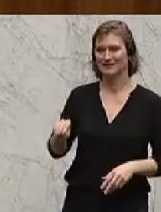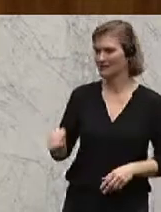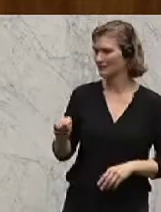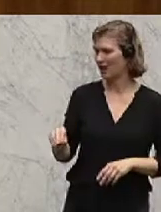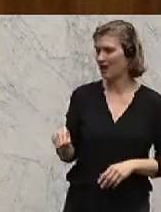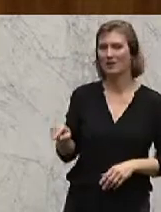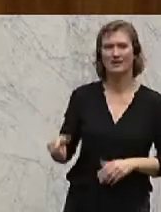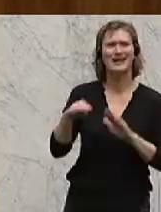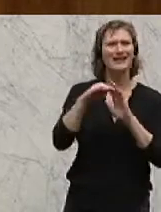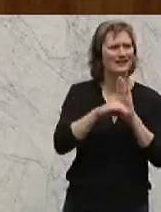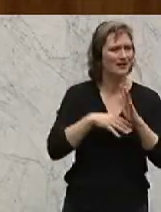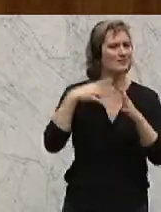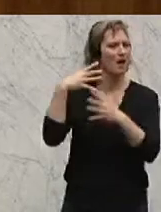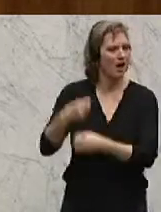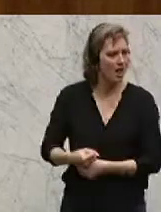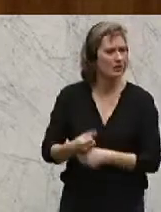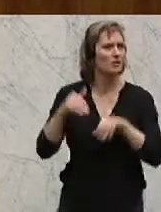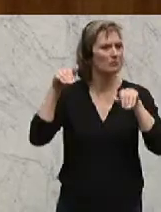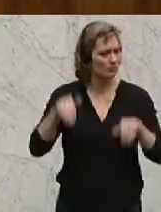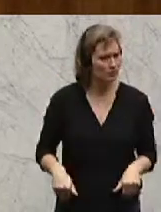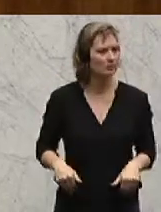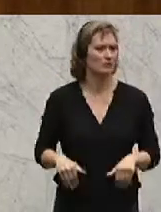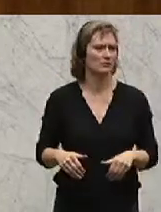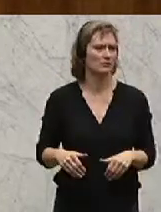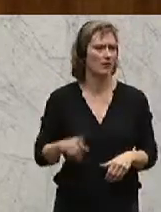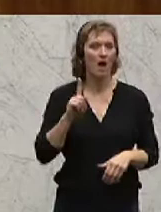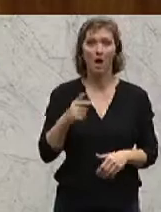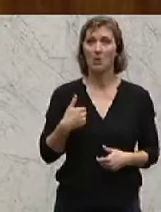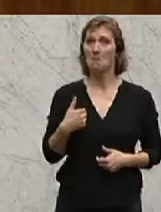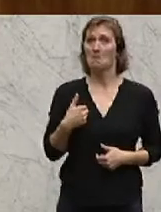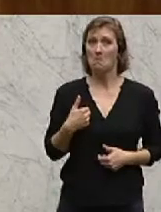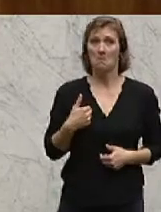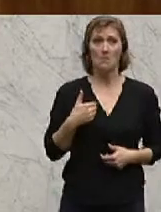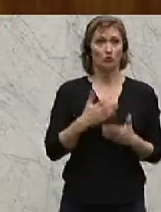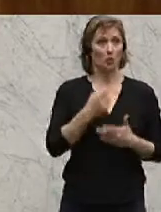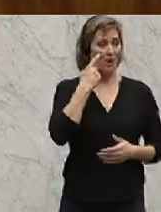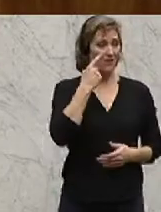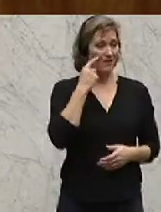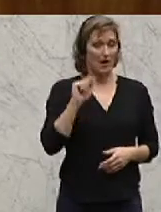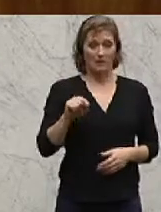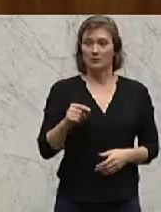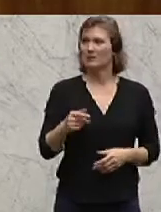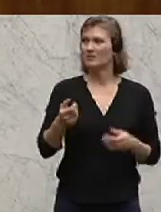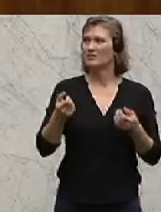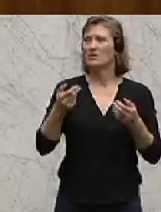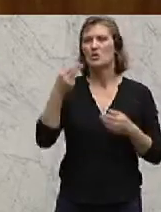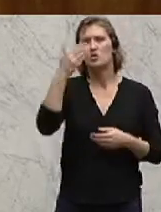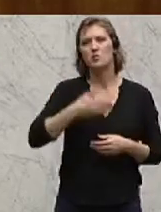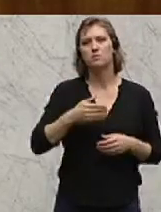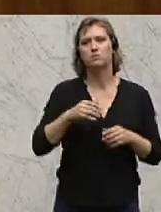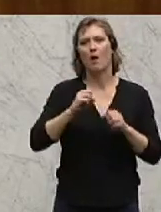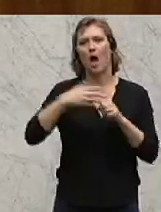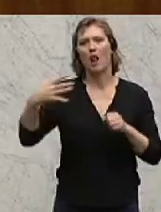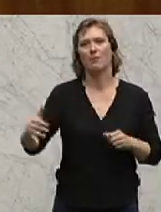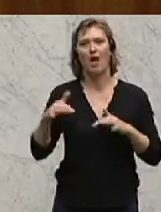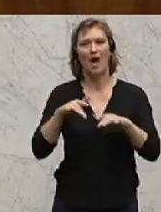gesagt, dass Sie sich an das Gesetz halten müssen und wollen. Aber ich habe durchaus auch gemerkt, dass Sie mit diesem Hypo-Alpe-Adria-Sondergesetz